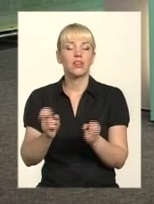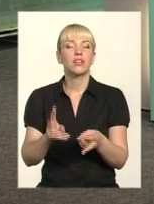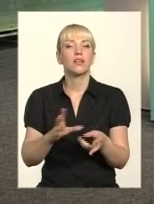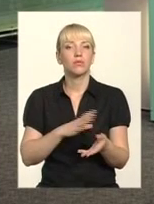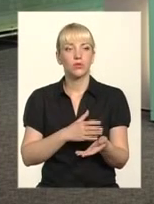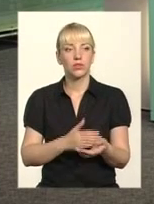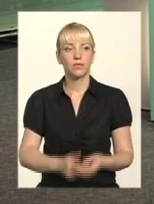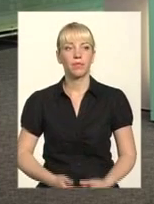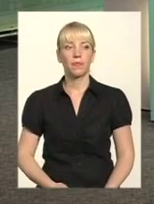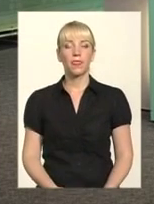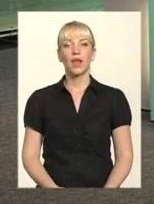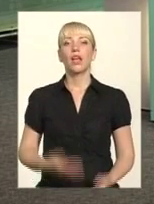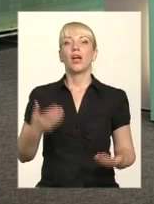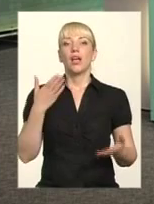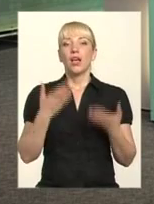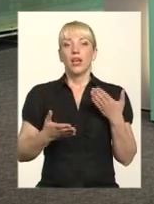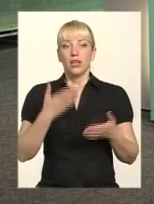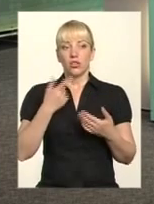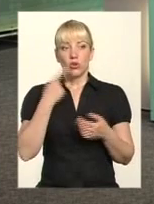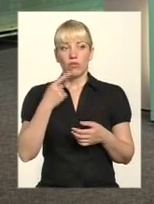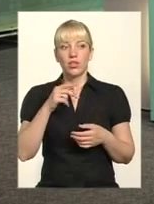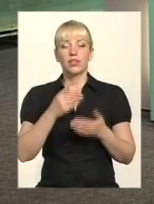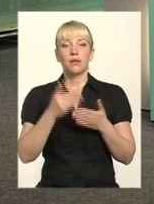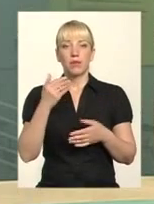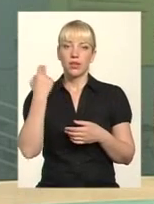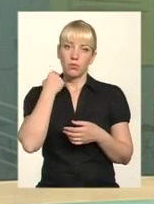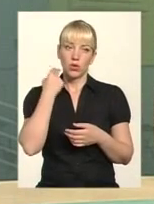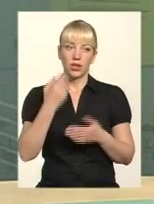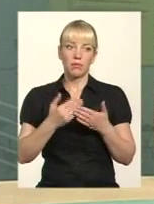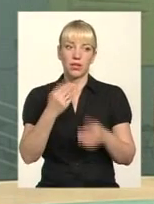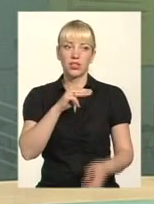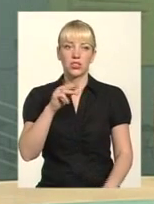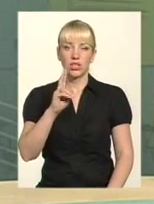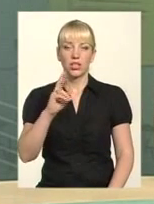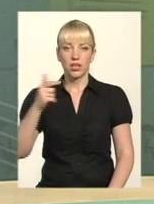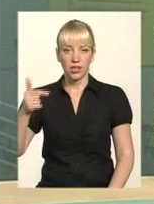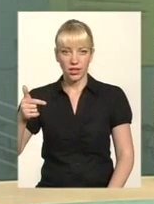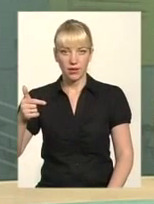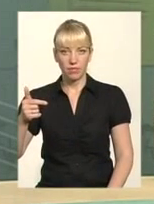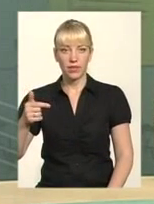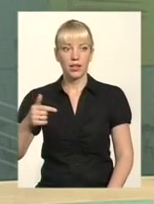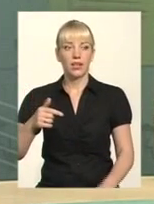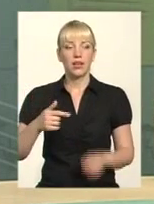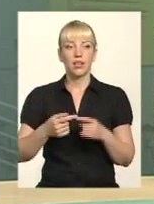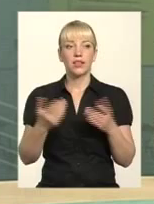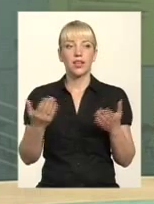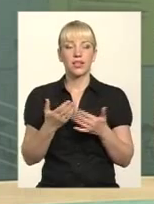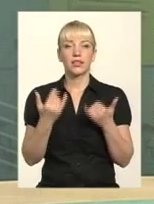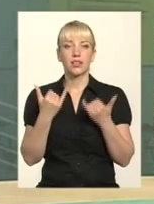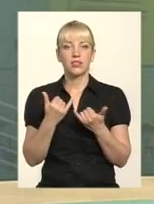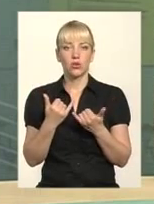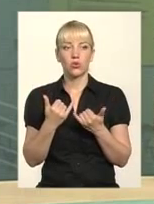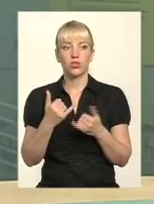якщо говорити про борги перед житлово-комунальними господарствами і перед житлово-експлуатаційними конторами, які вони на